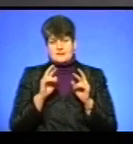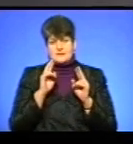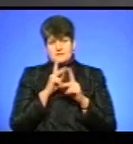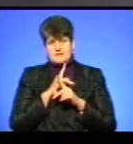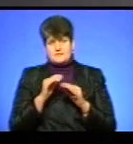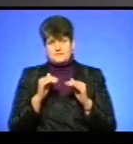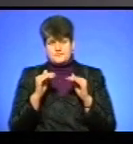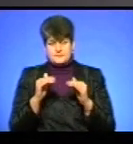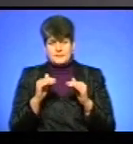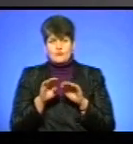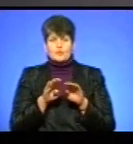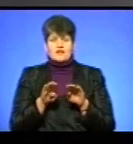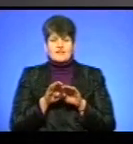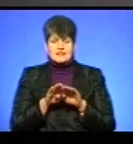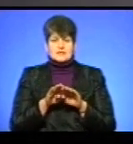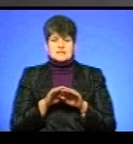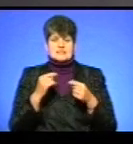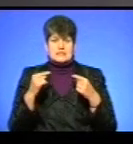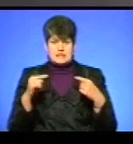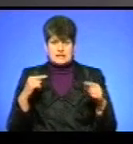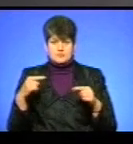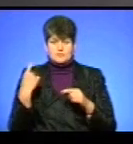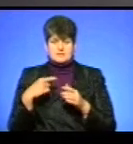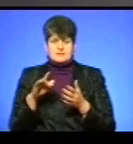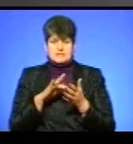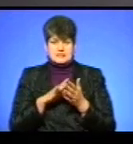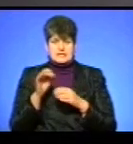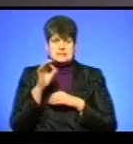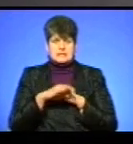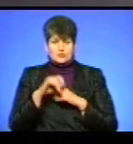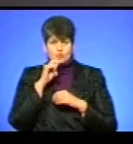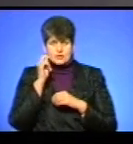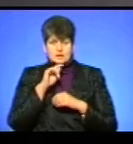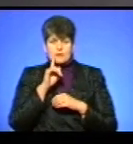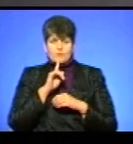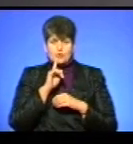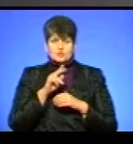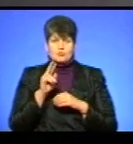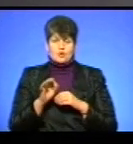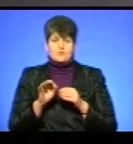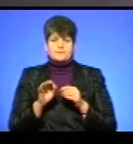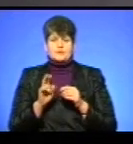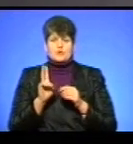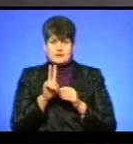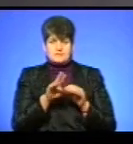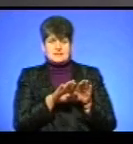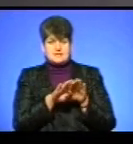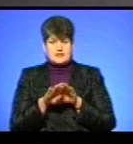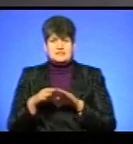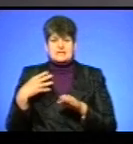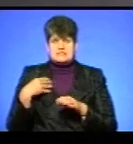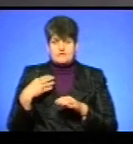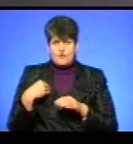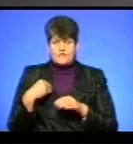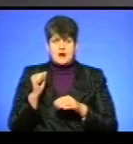підняття. В порівнянні з іншими обласними центрами Західної України, поки що по електротранспорту ми зрівнялися зі Львовом, а